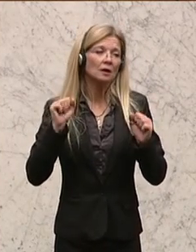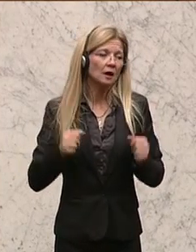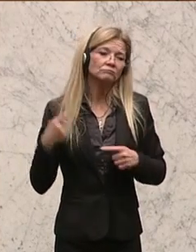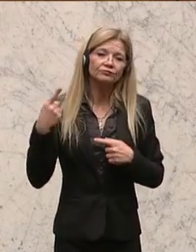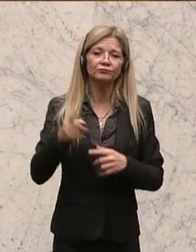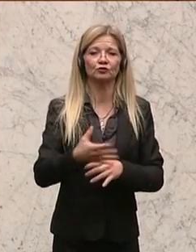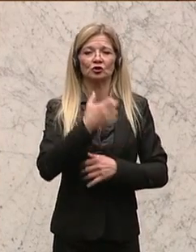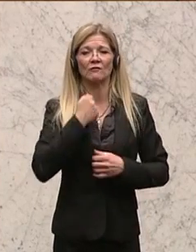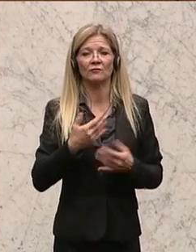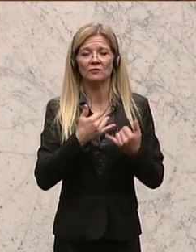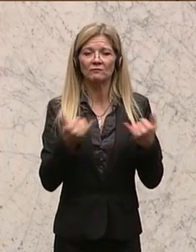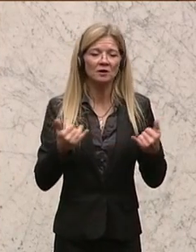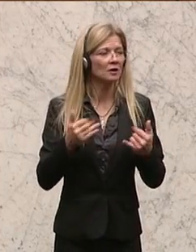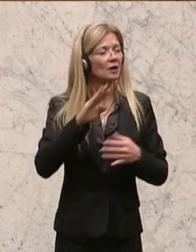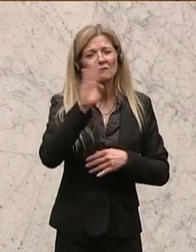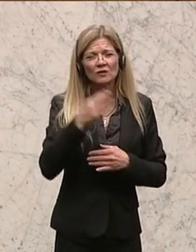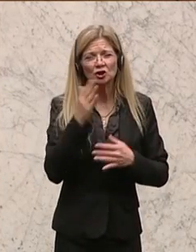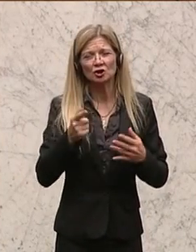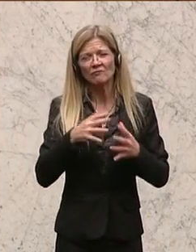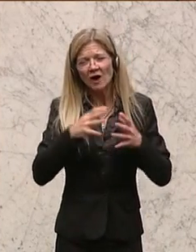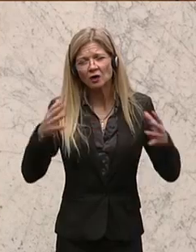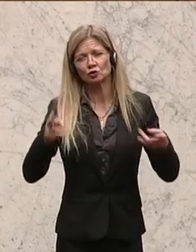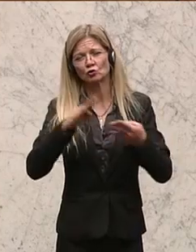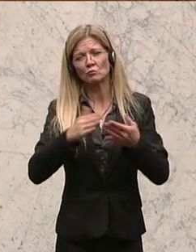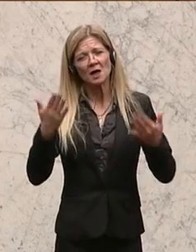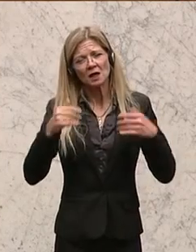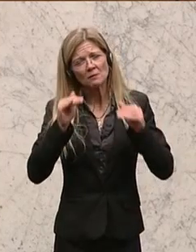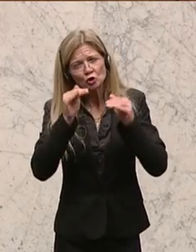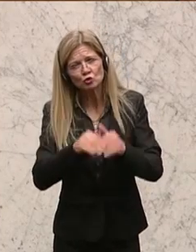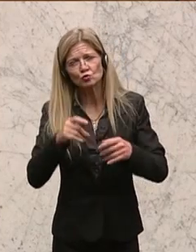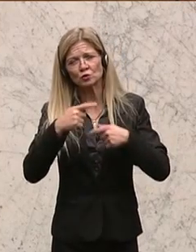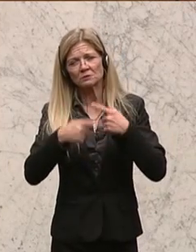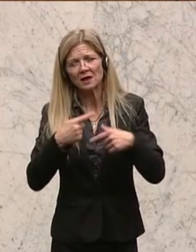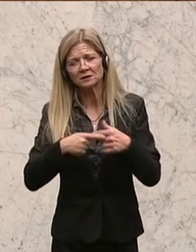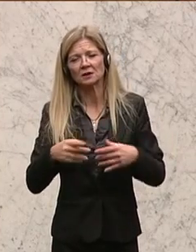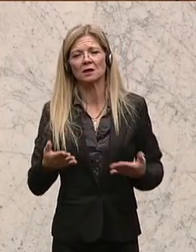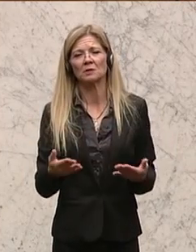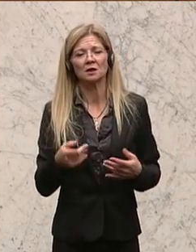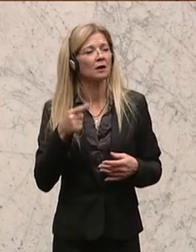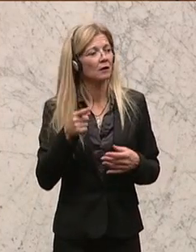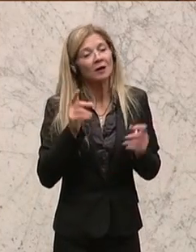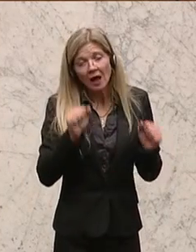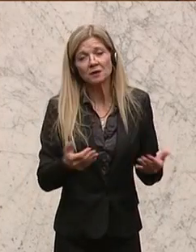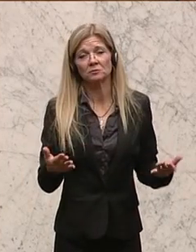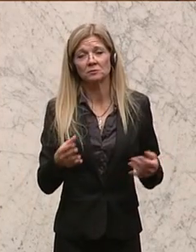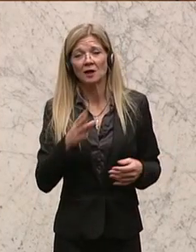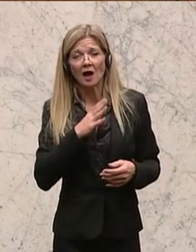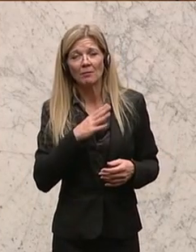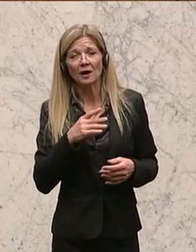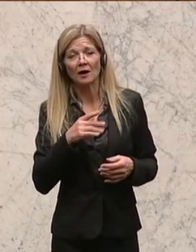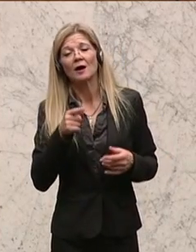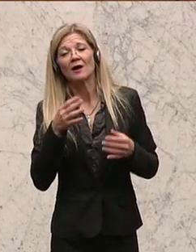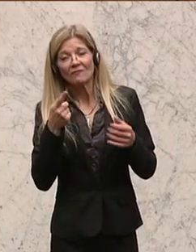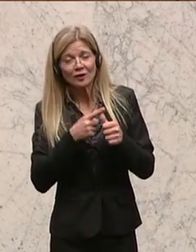Wirtschaftswachstum, Klimaschutzmaßnahmen und dergleichen mehr. Aber dazu hätte man Ziele formulieren müssen, ist unterblieben. Und wenn hier einige